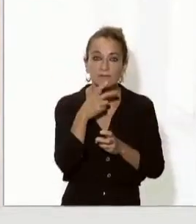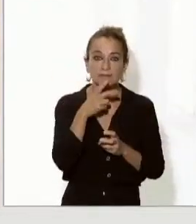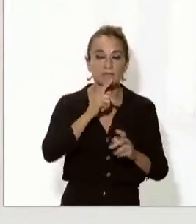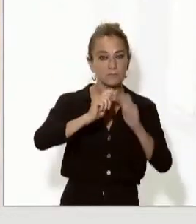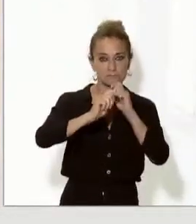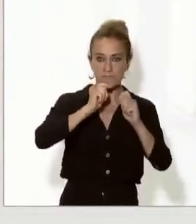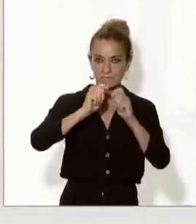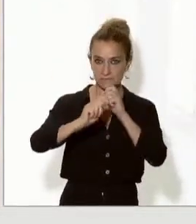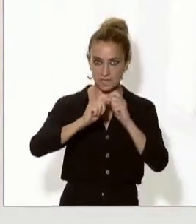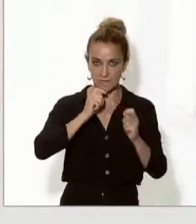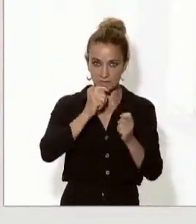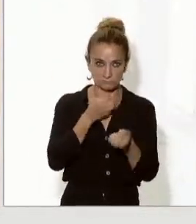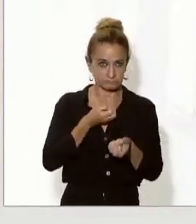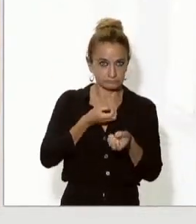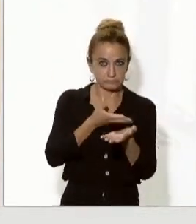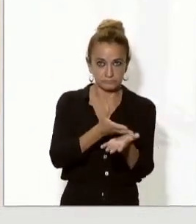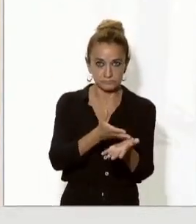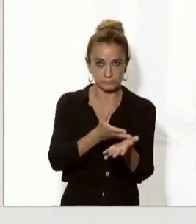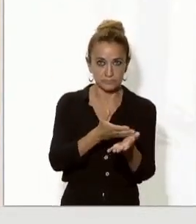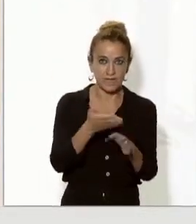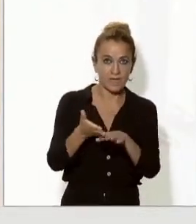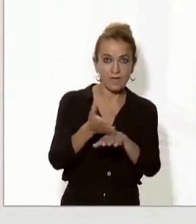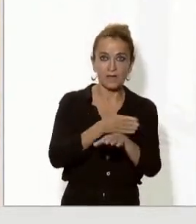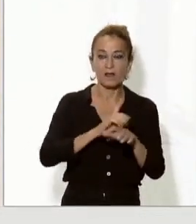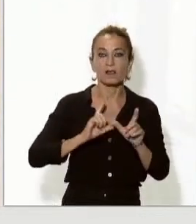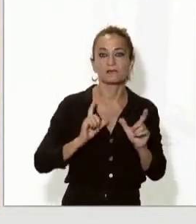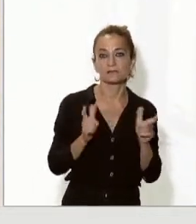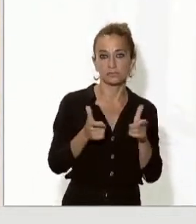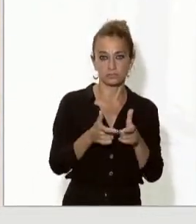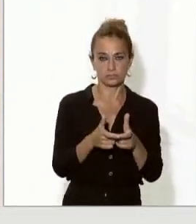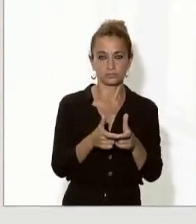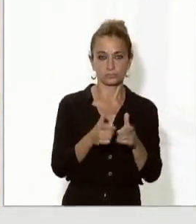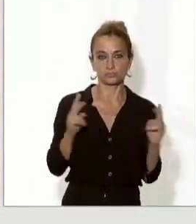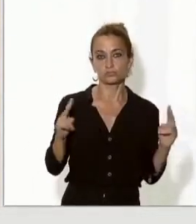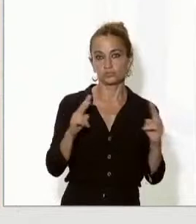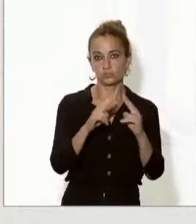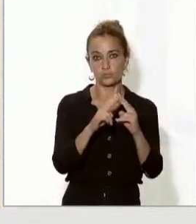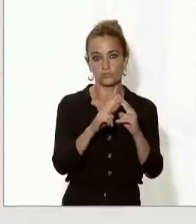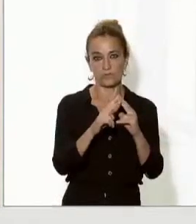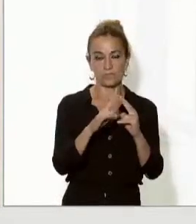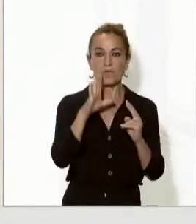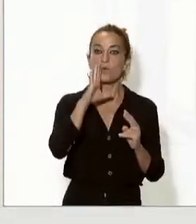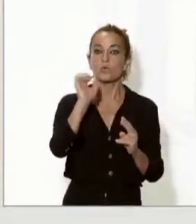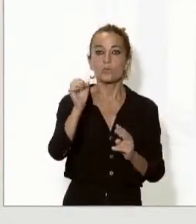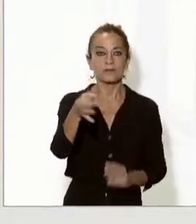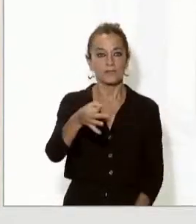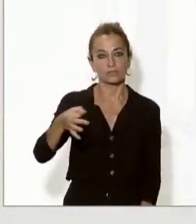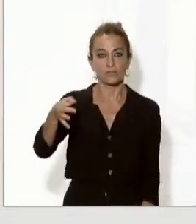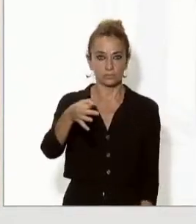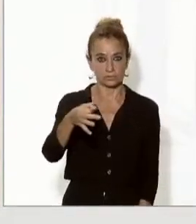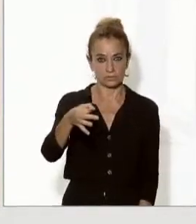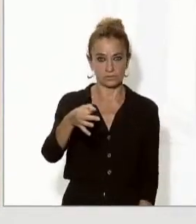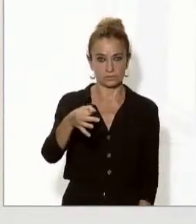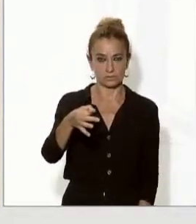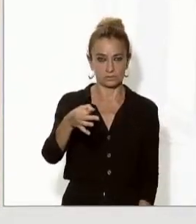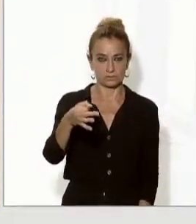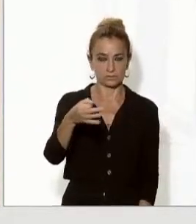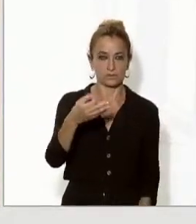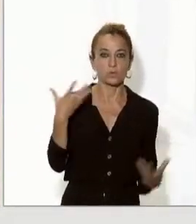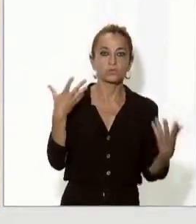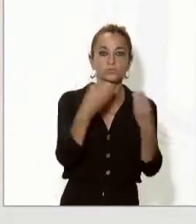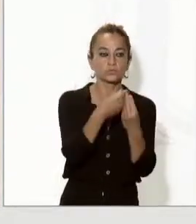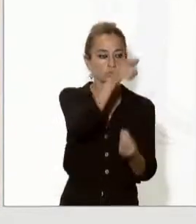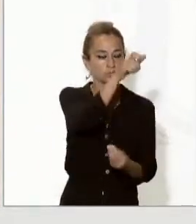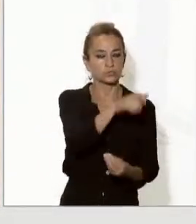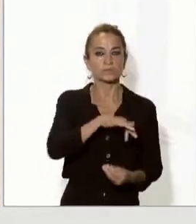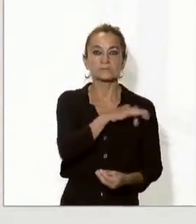...de premsa, posterior a la trobada que hem tingut amb el govern d'Andorra, amb el molt il·lustre senyor Xavier